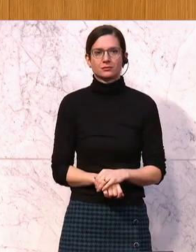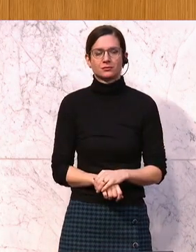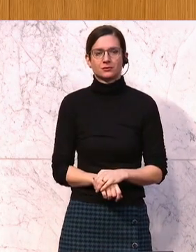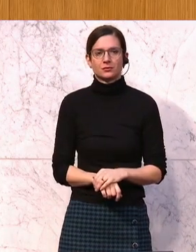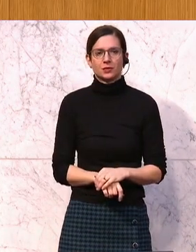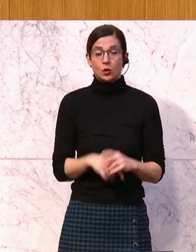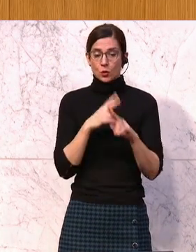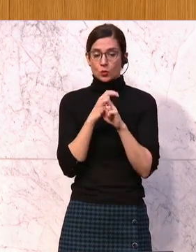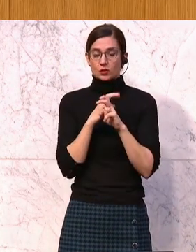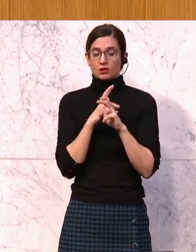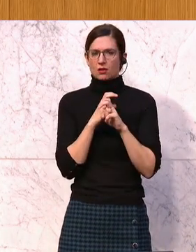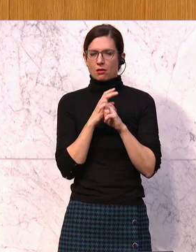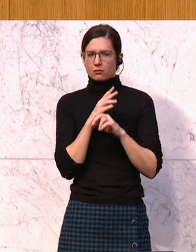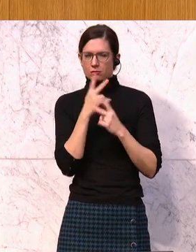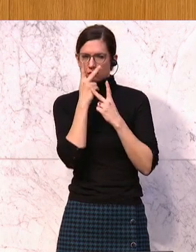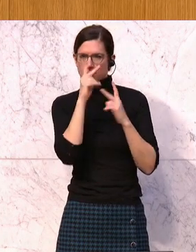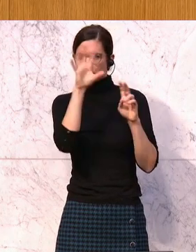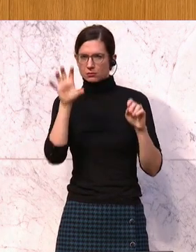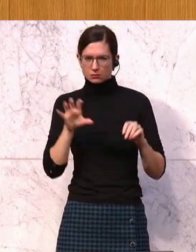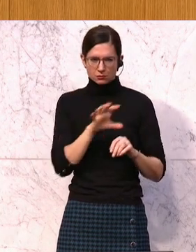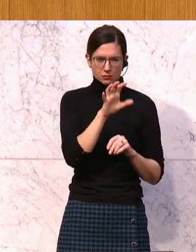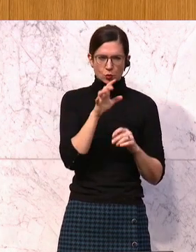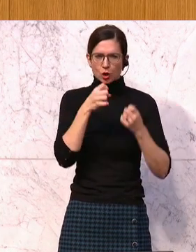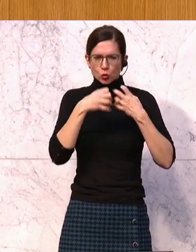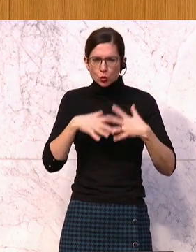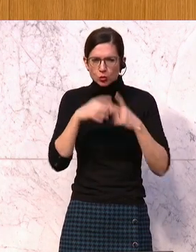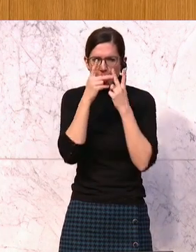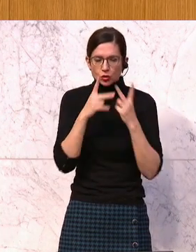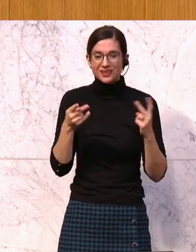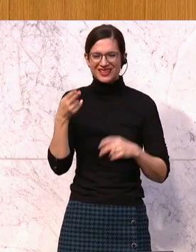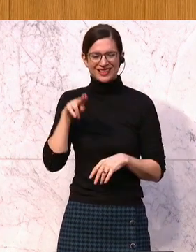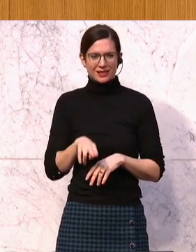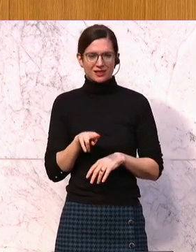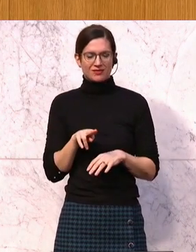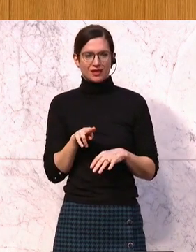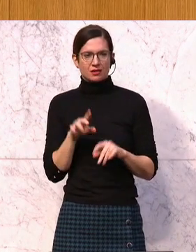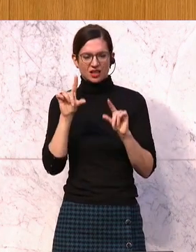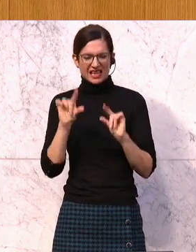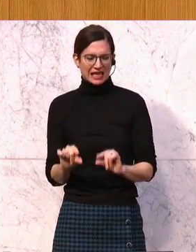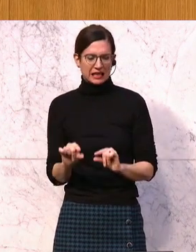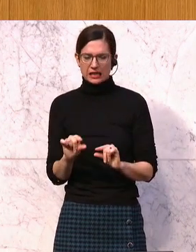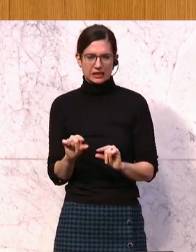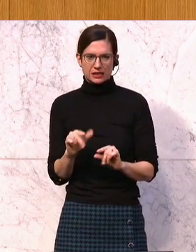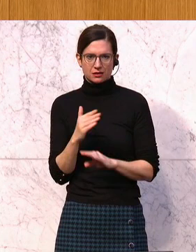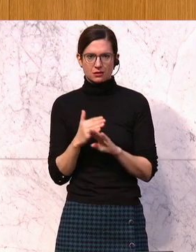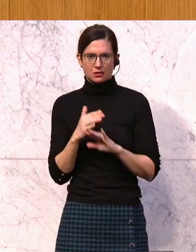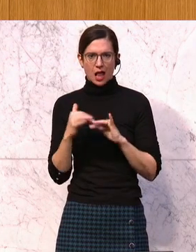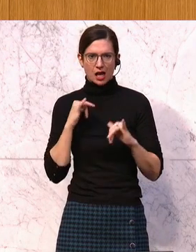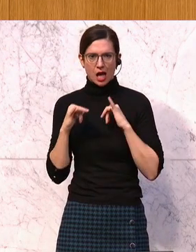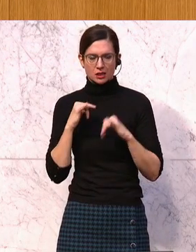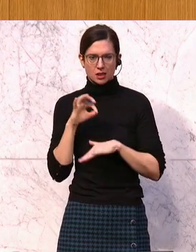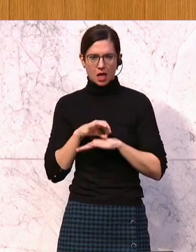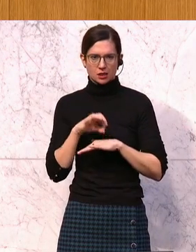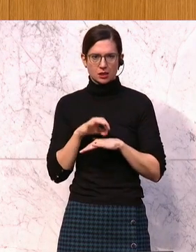sich die österreichische Landkarte strukturell an, in Wien gibt es den geringsten Anteil an Kassenärzten,